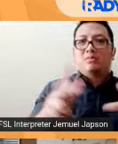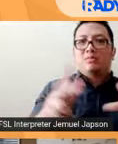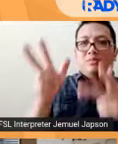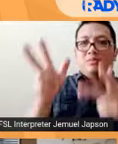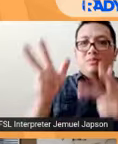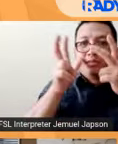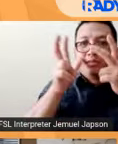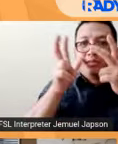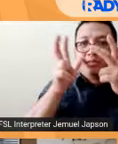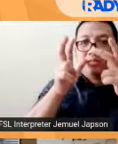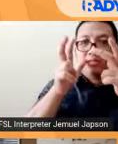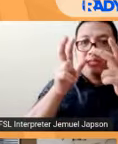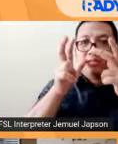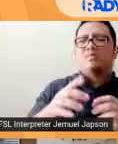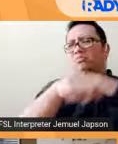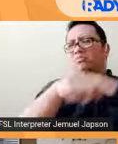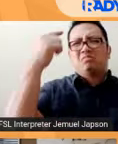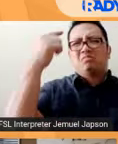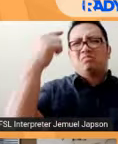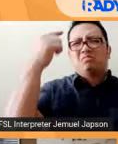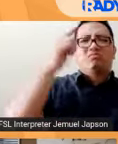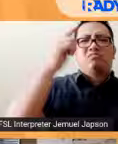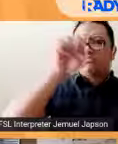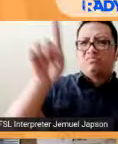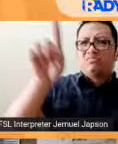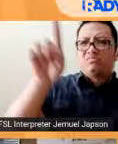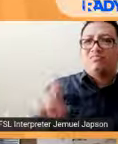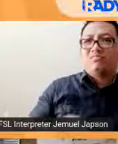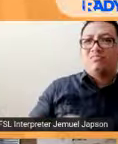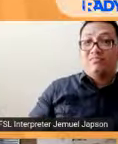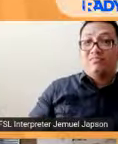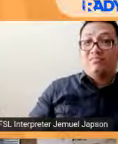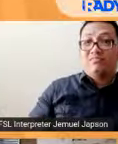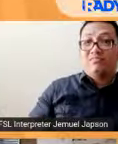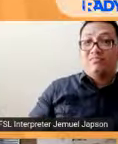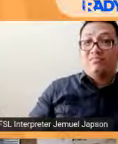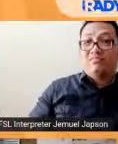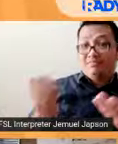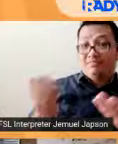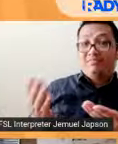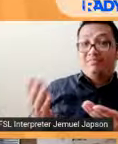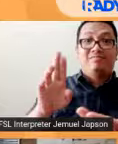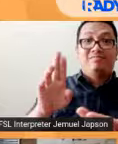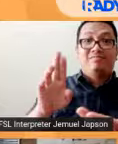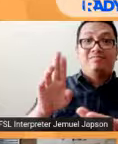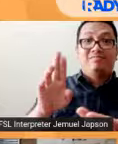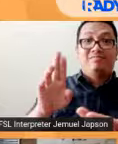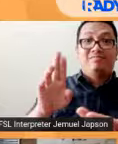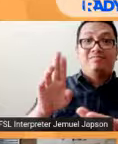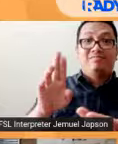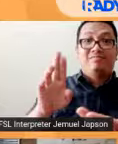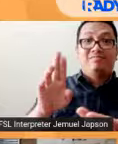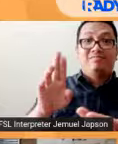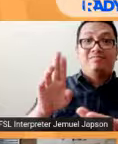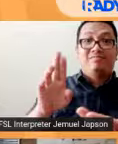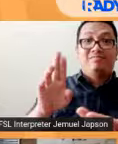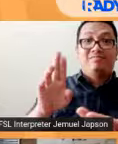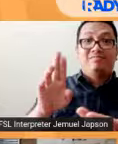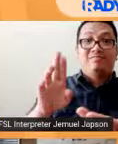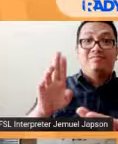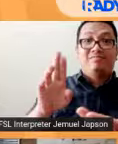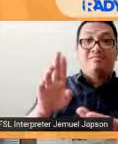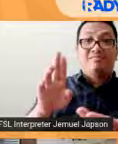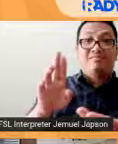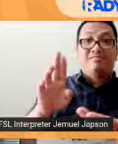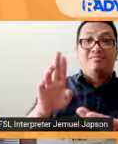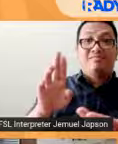isipan ng mga katanungan. Brisa. Okay, salamat to, Net. And, ngayon lang po ako pumasok sa